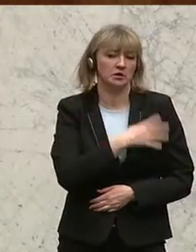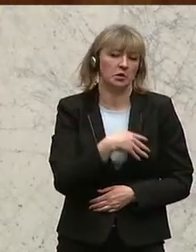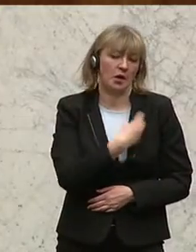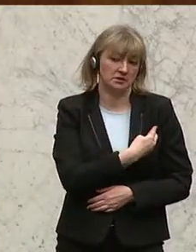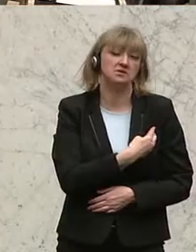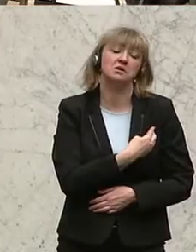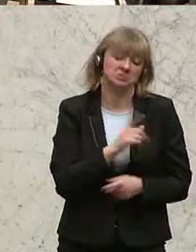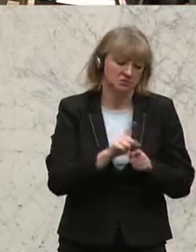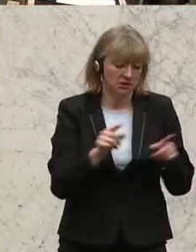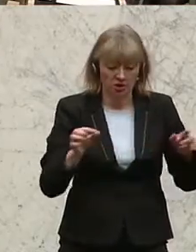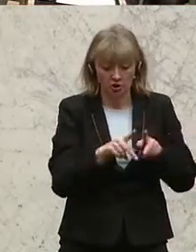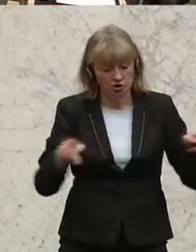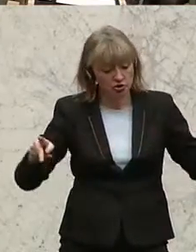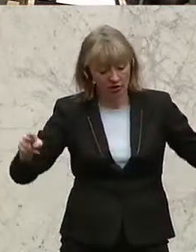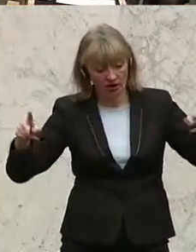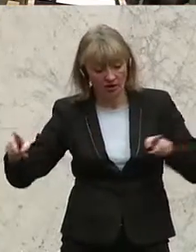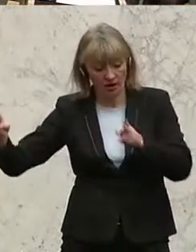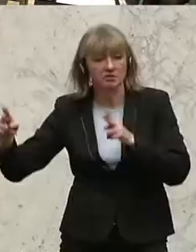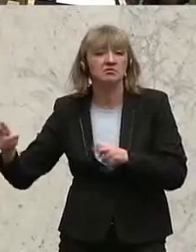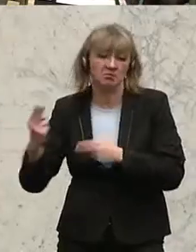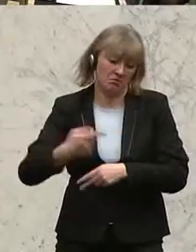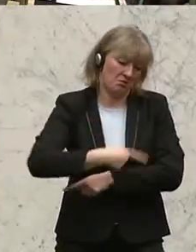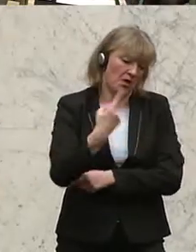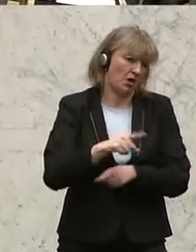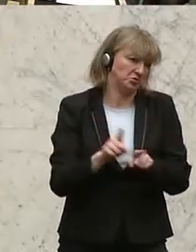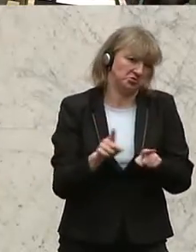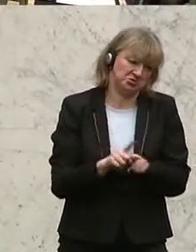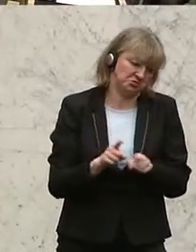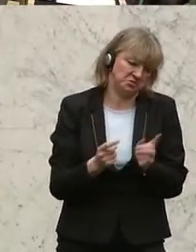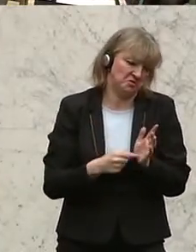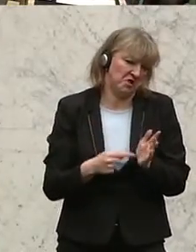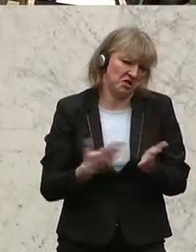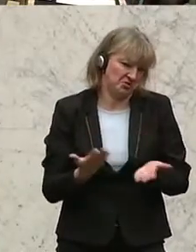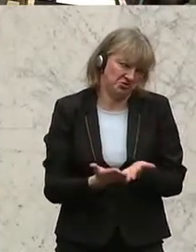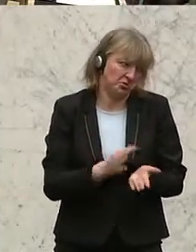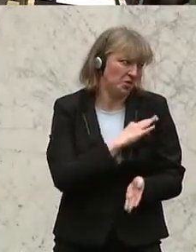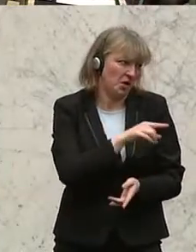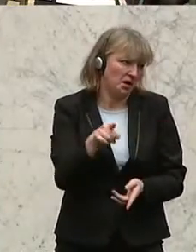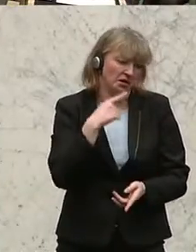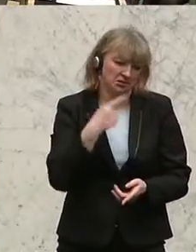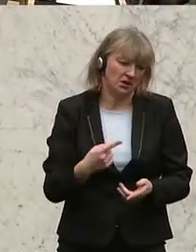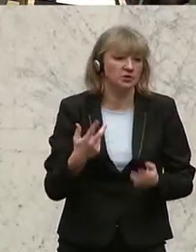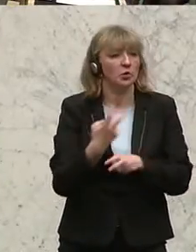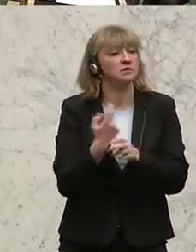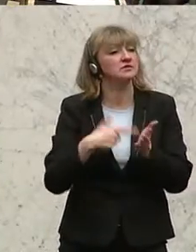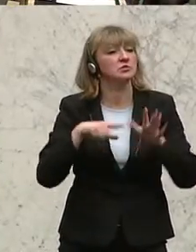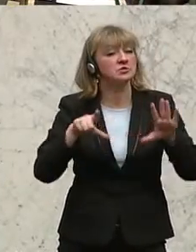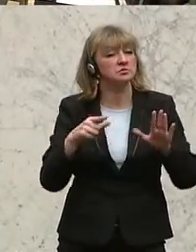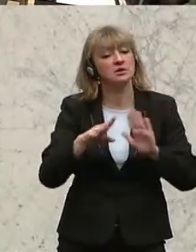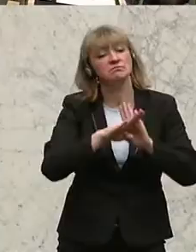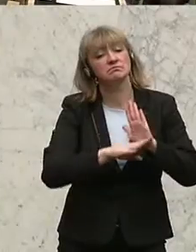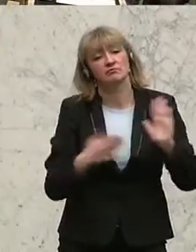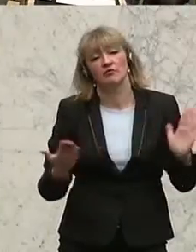Kroatien wird streckenabhängige Maut verlangt. Meine Kollegen haben das schon ausgeführt. In Österreich ist für 2017 jetzt